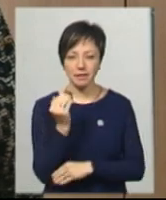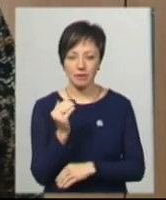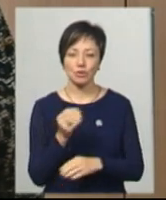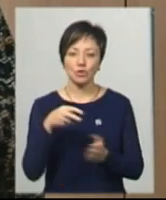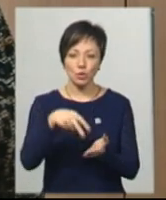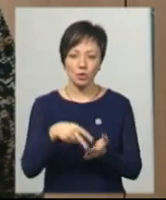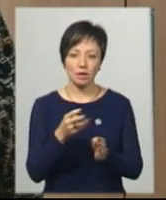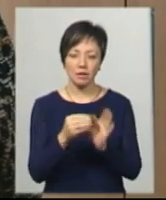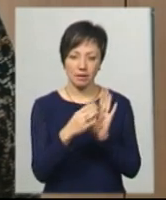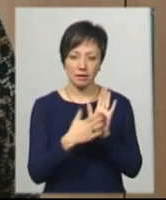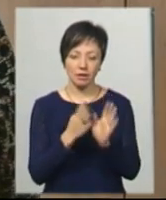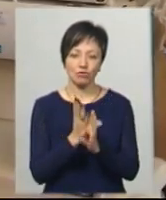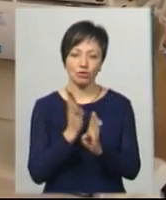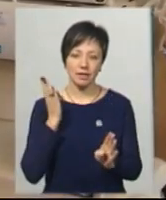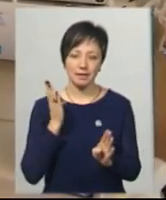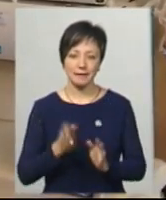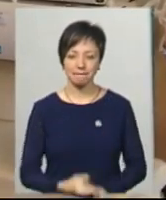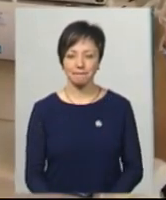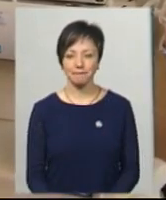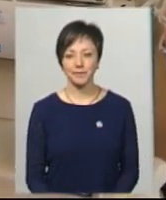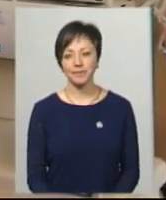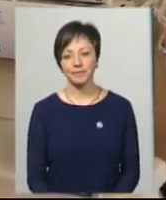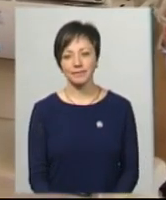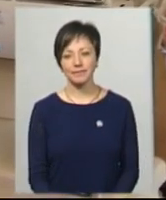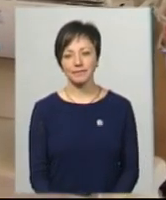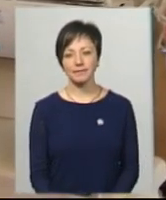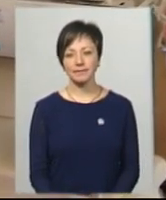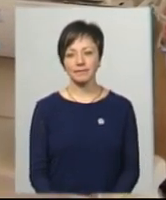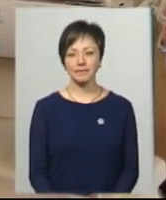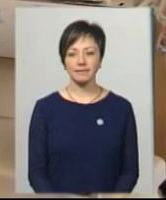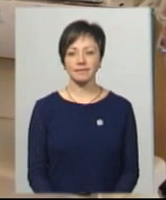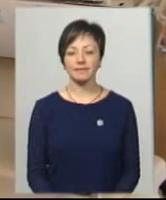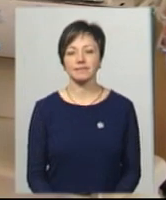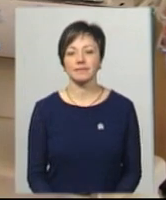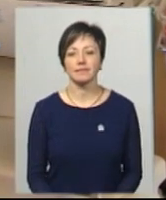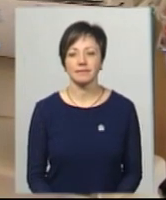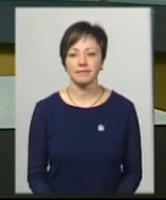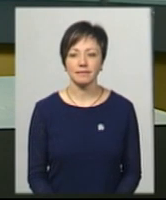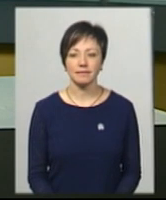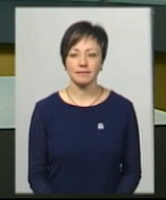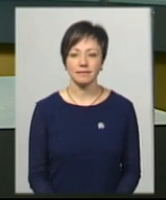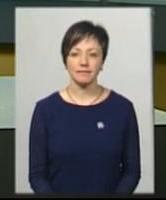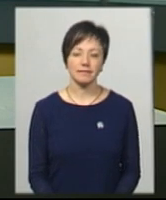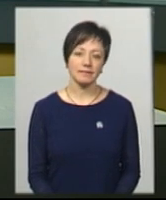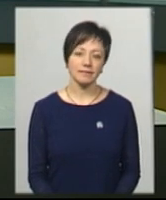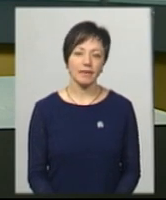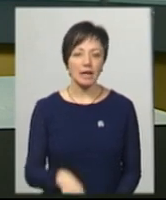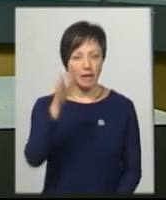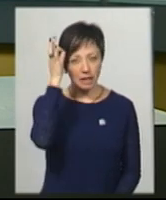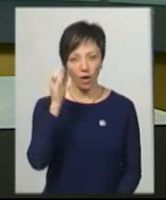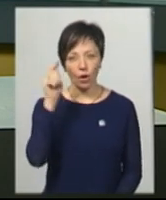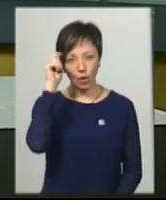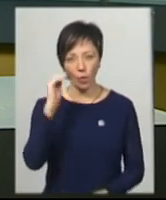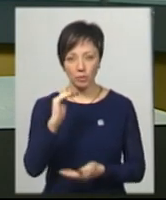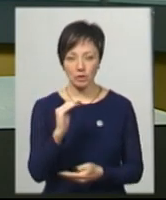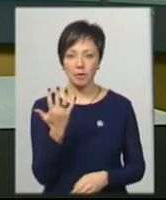на черзі. Тетяна Ворожцова, Юрий Чорний. Новини на Суспільному. Хмельниччина. Нагадаю, хлопчик,